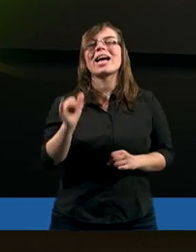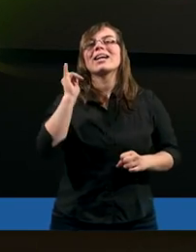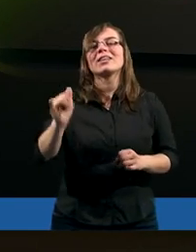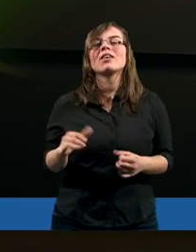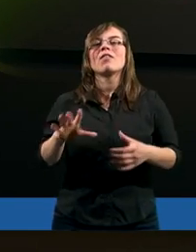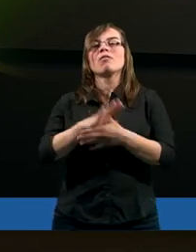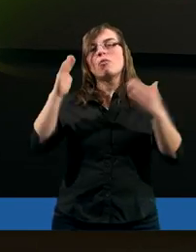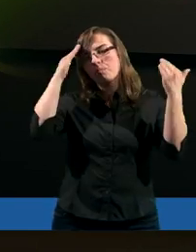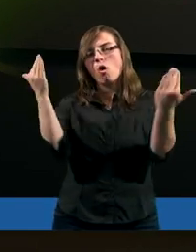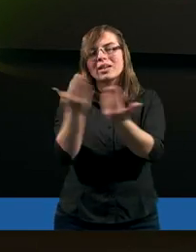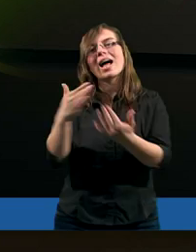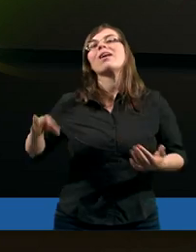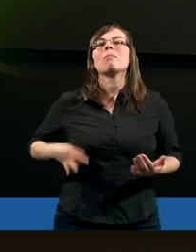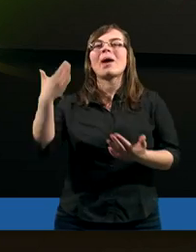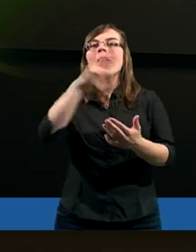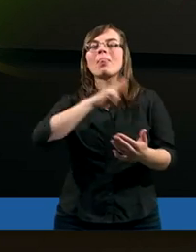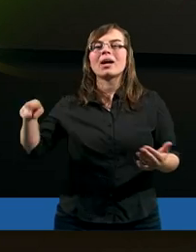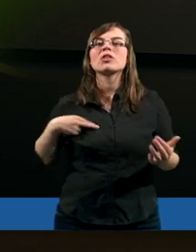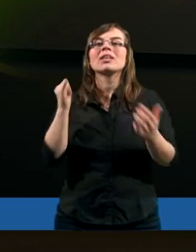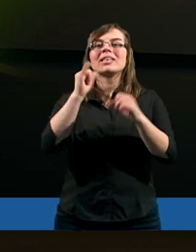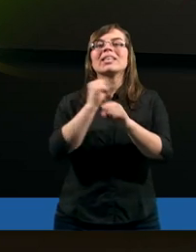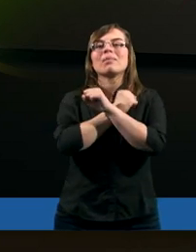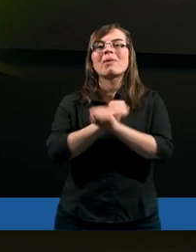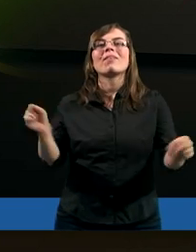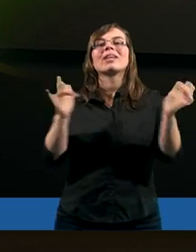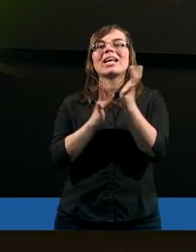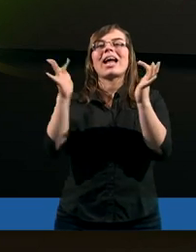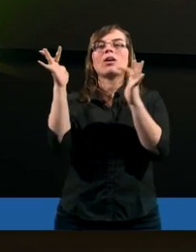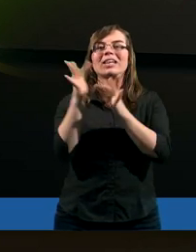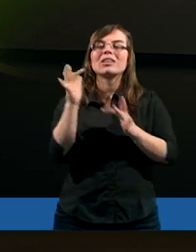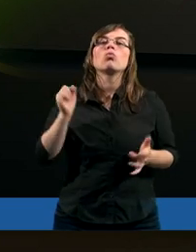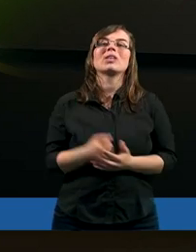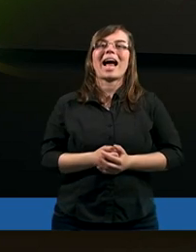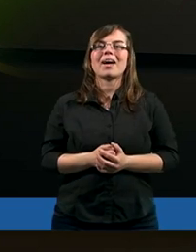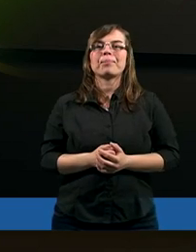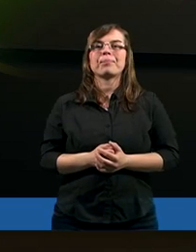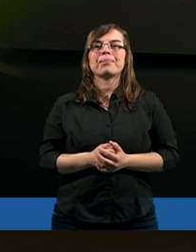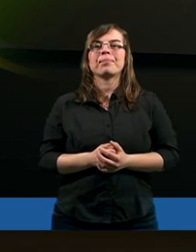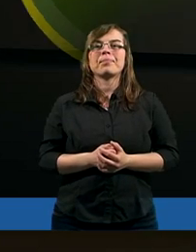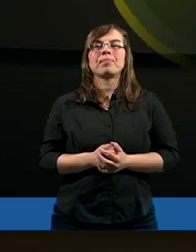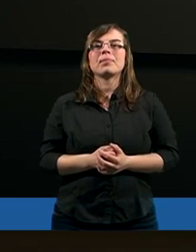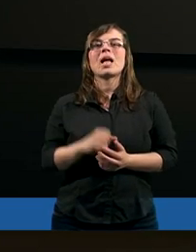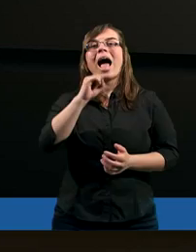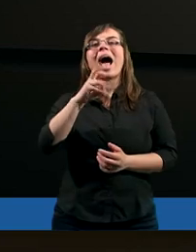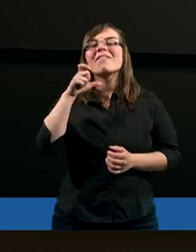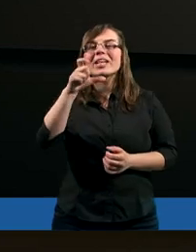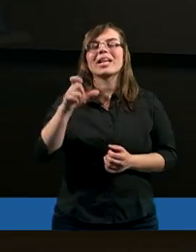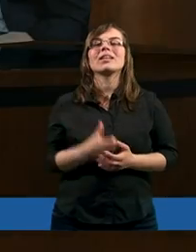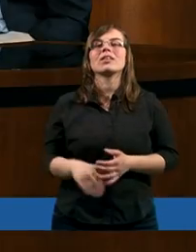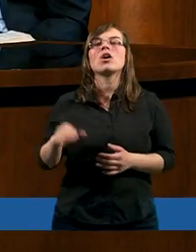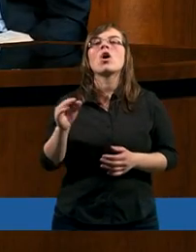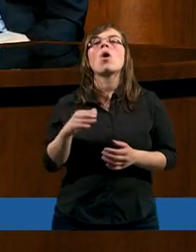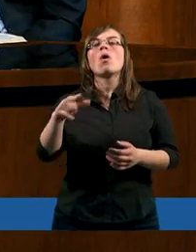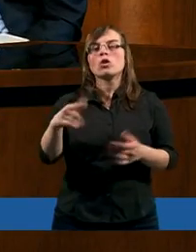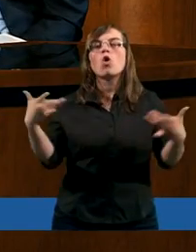i w poznaniu Pana naszego i Zbawiciela Jezusa Chrystusa. A więc